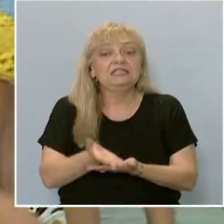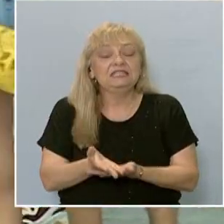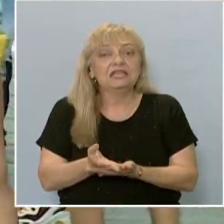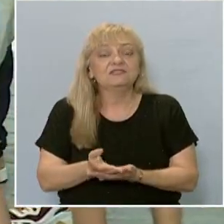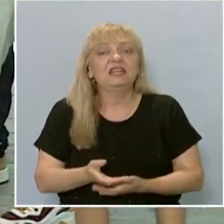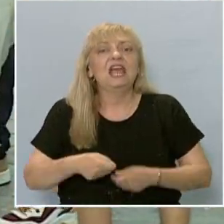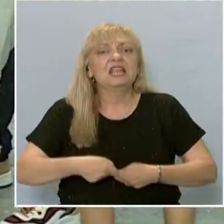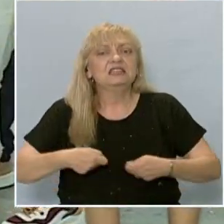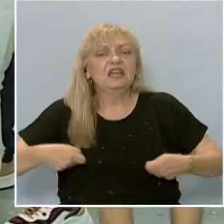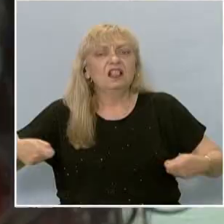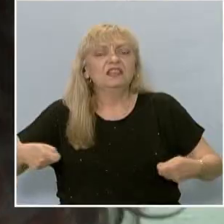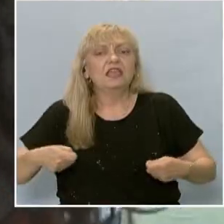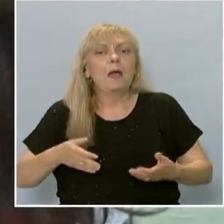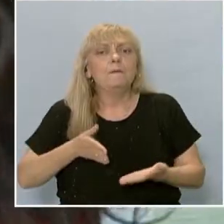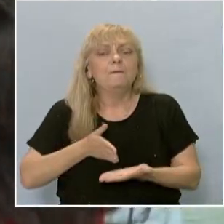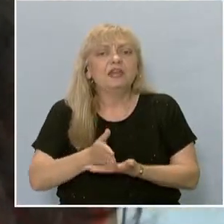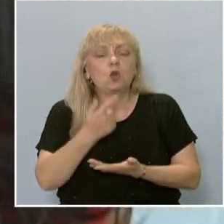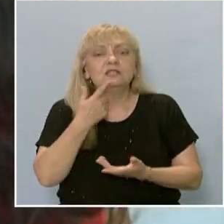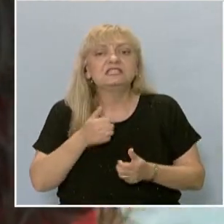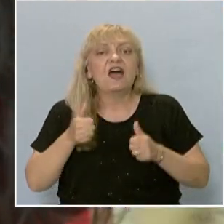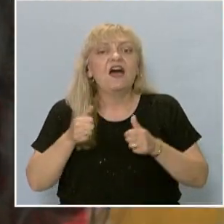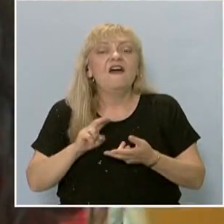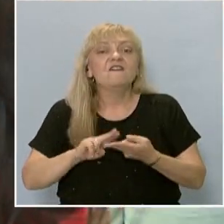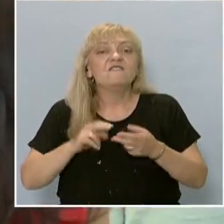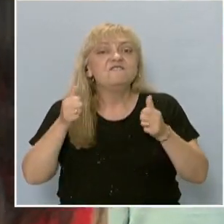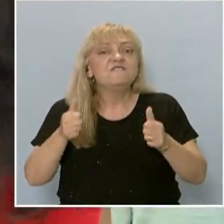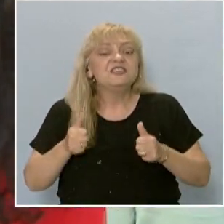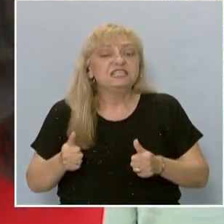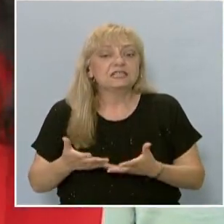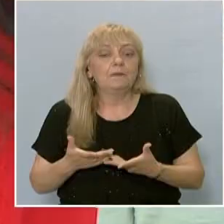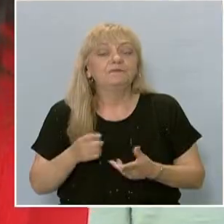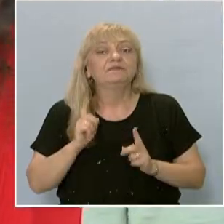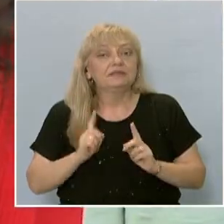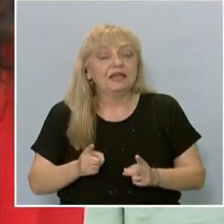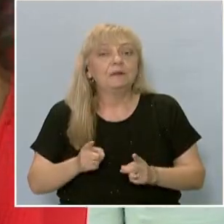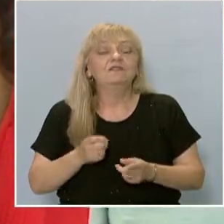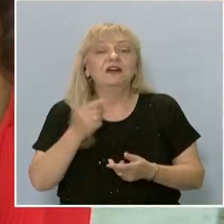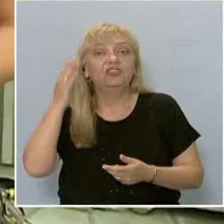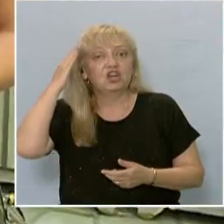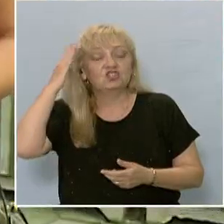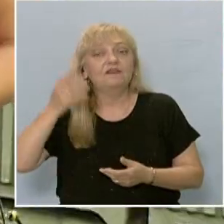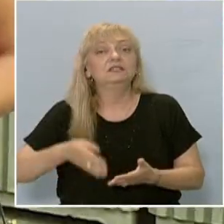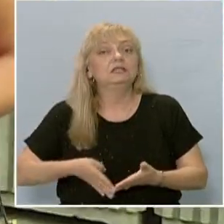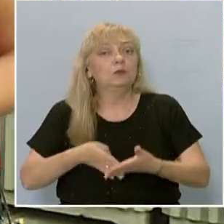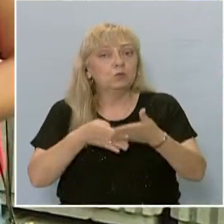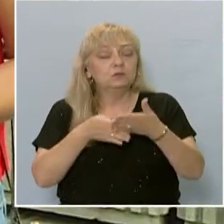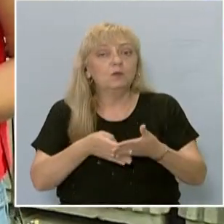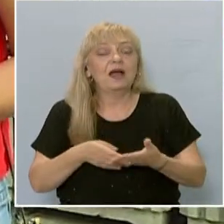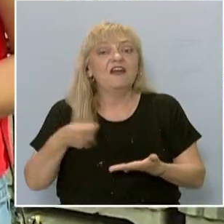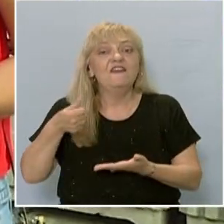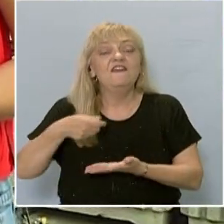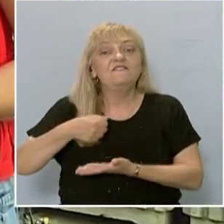визи и признаване на дипломите за средно образование. Ректорите подчертаха още, че е задължително държавата да подпомага финансово научно